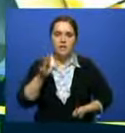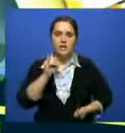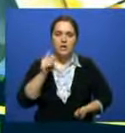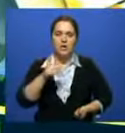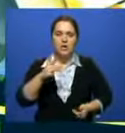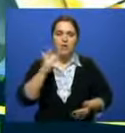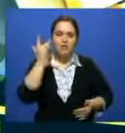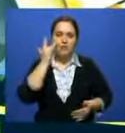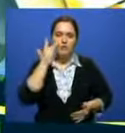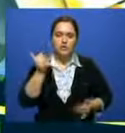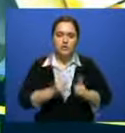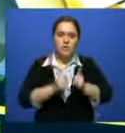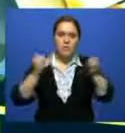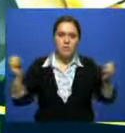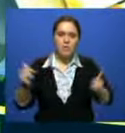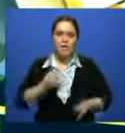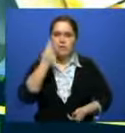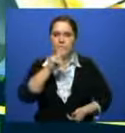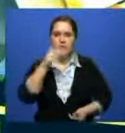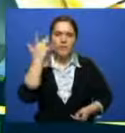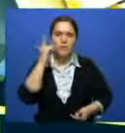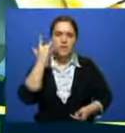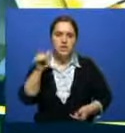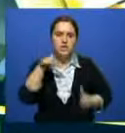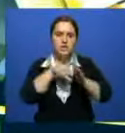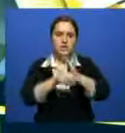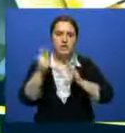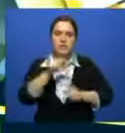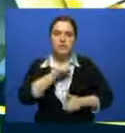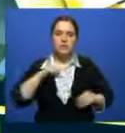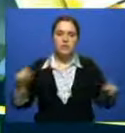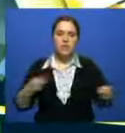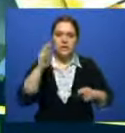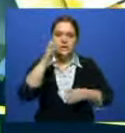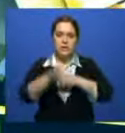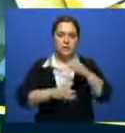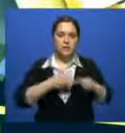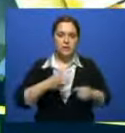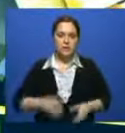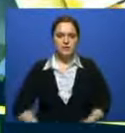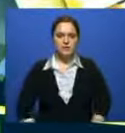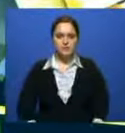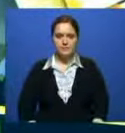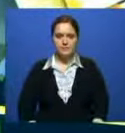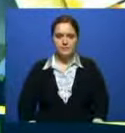И из года в год таких людей становится все больше, несмотря на то, что Америка считается одной из самых развитых стран мира.